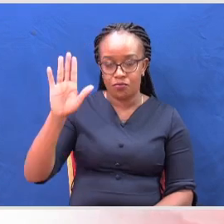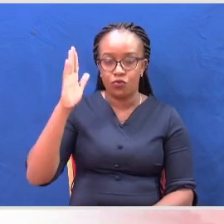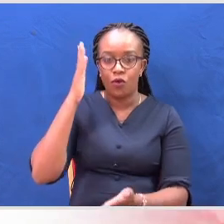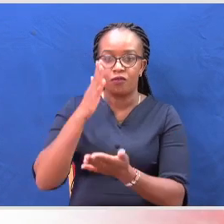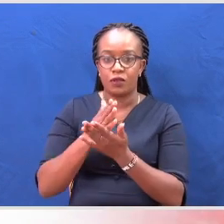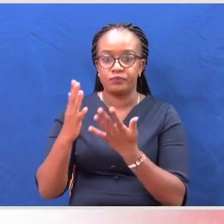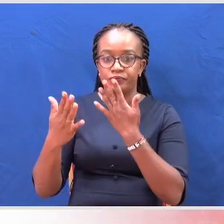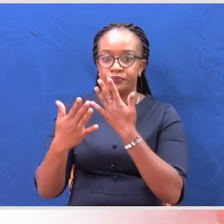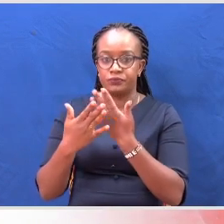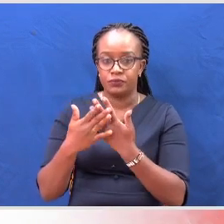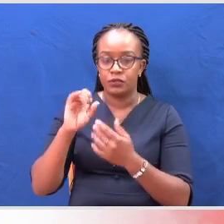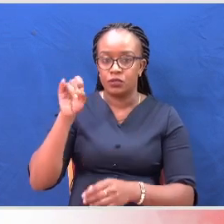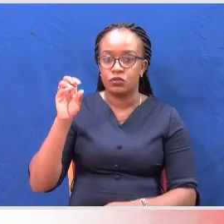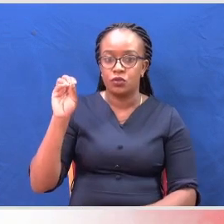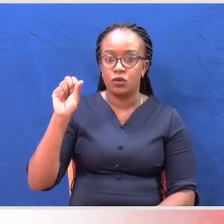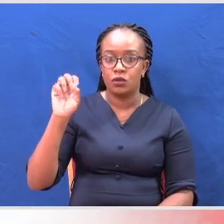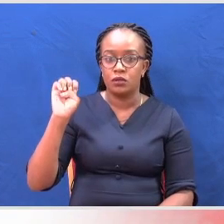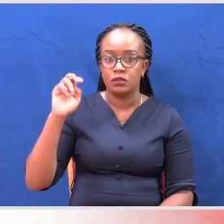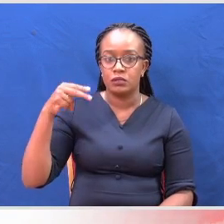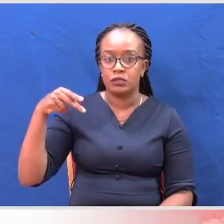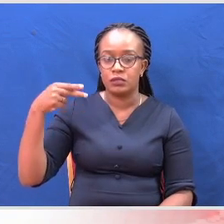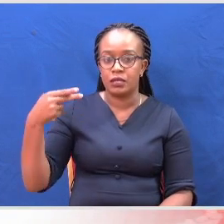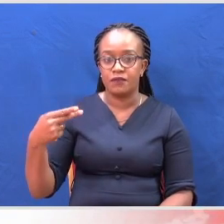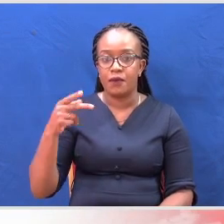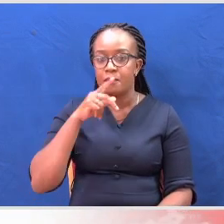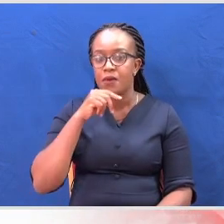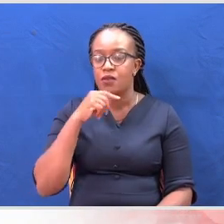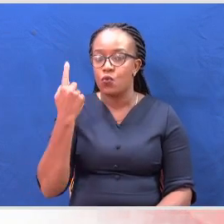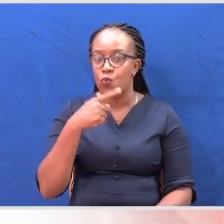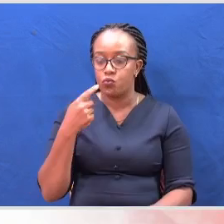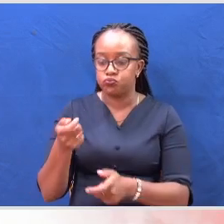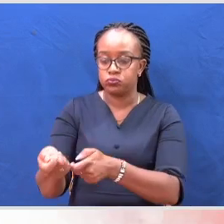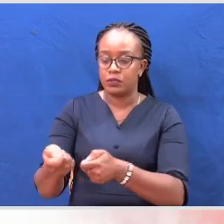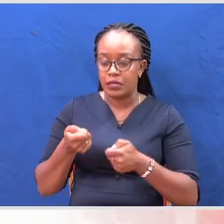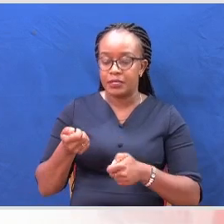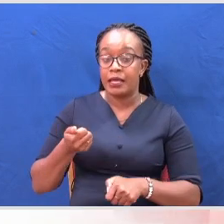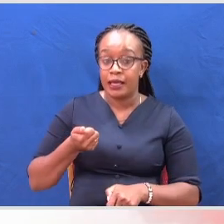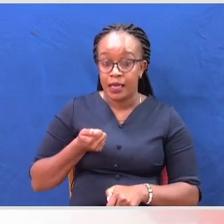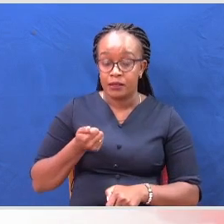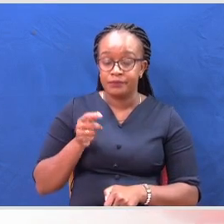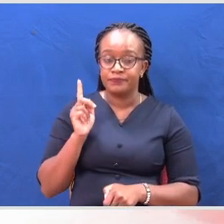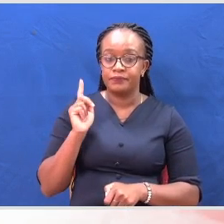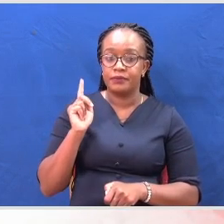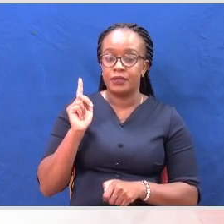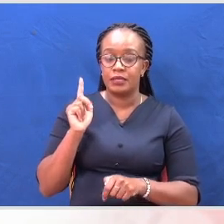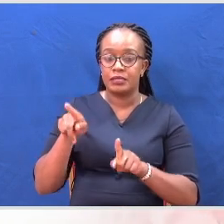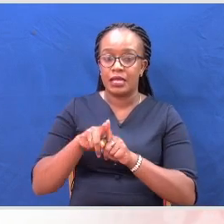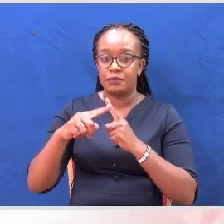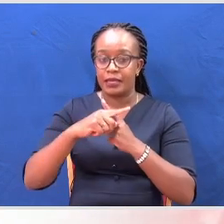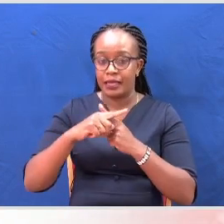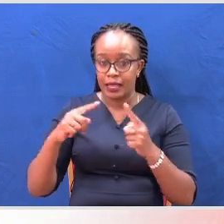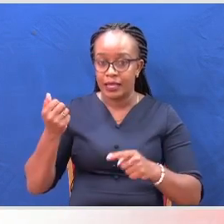Kwa Joseph Kinyo Morimi, mwanaume anayi dayuwa kumdhulumu kima penzi na kumuua mwanafunzi wa chuki kuu cha kenyata,